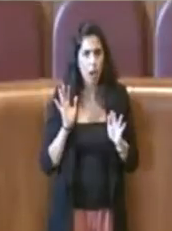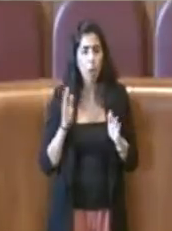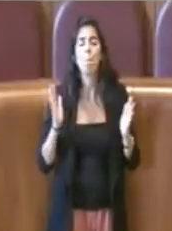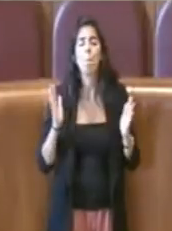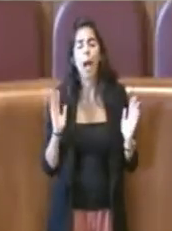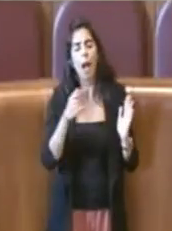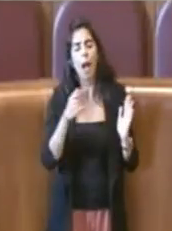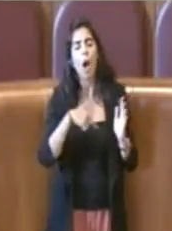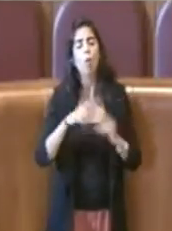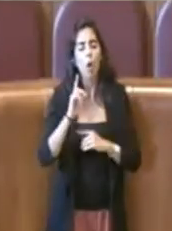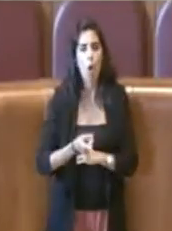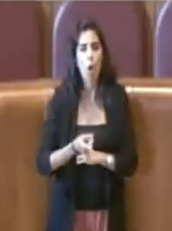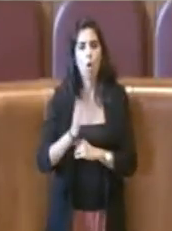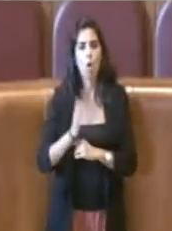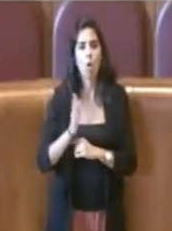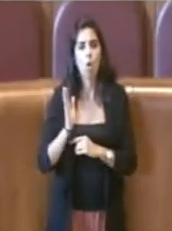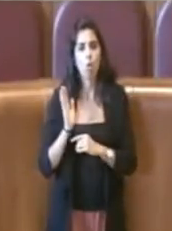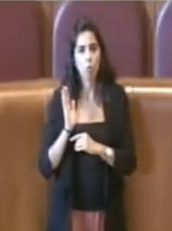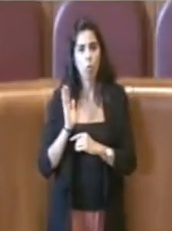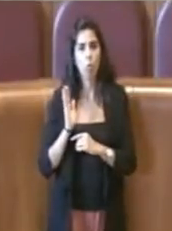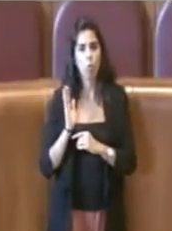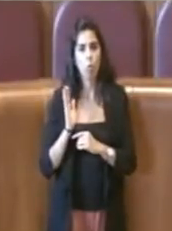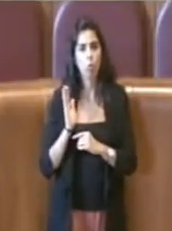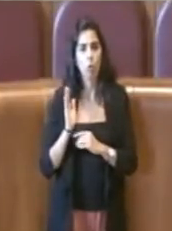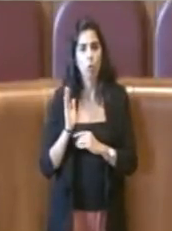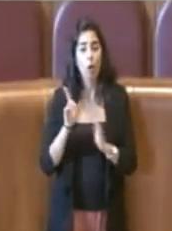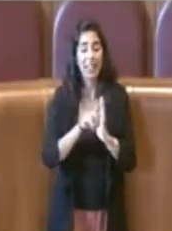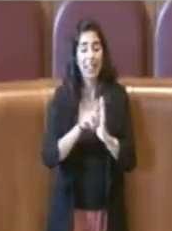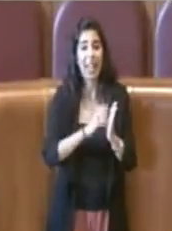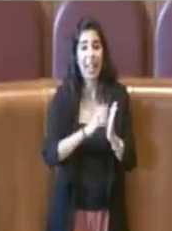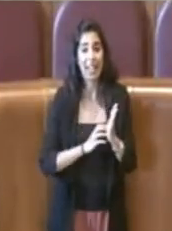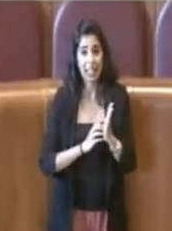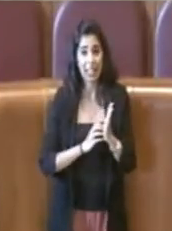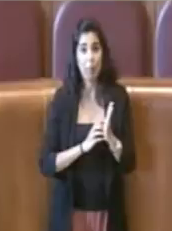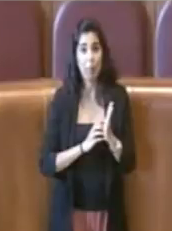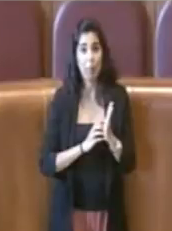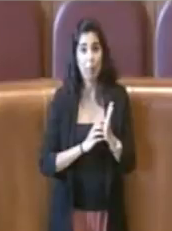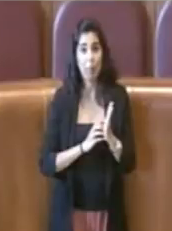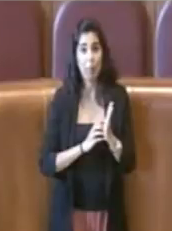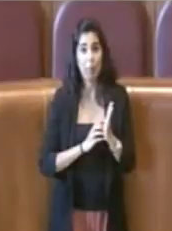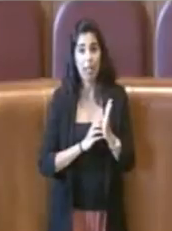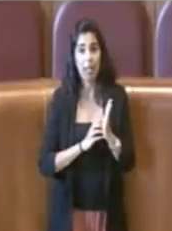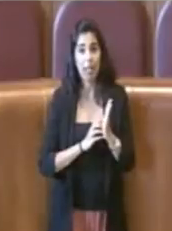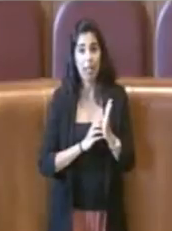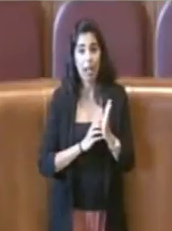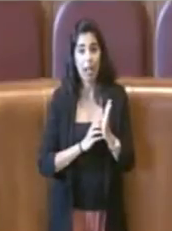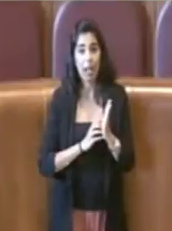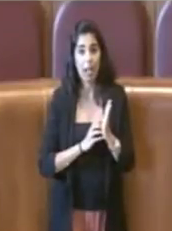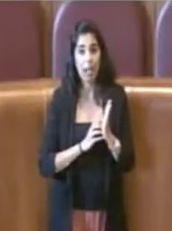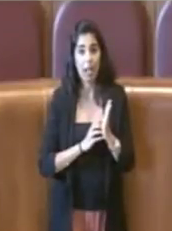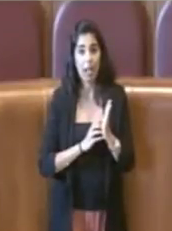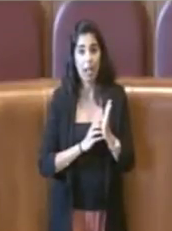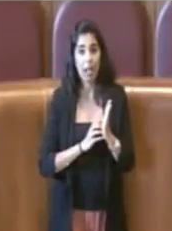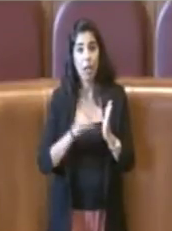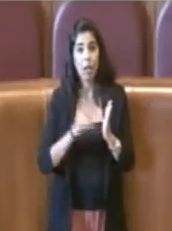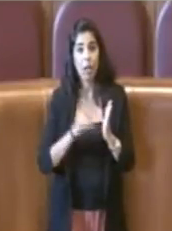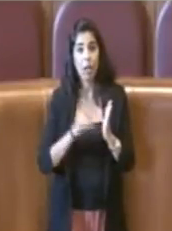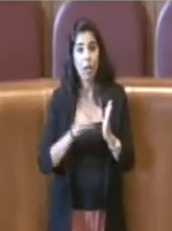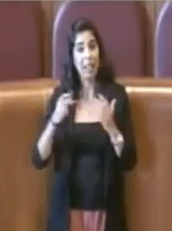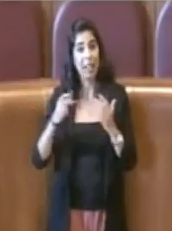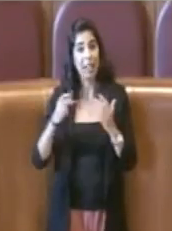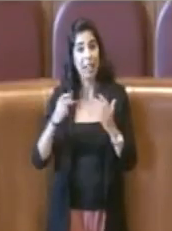abbiamo voluto integrare la delibera appunto su cui stiamo